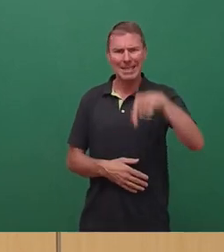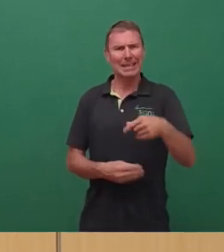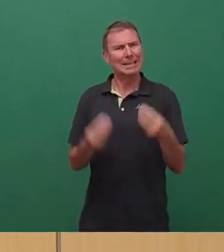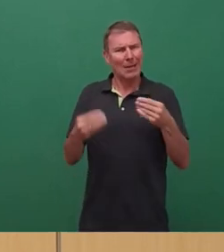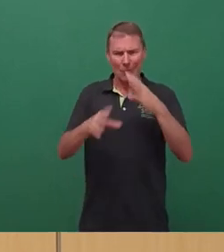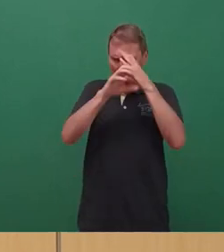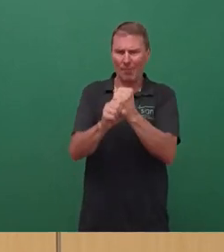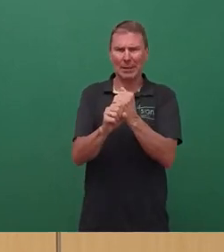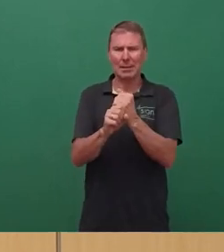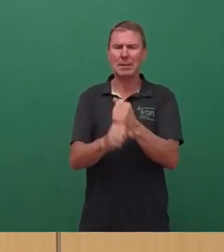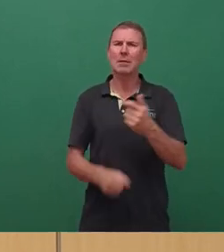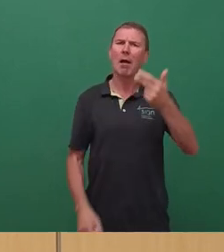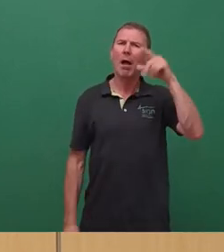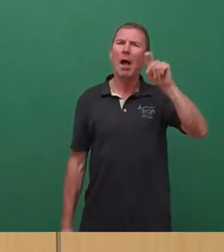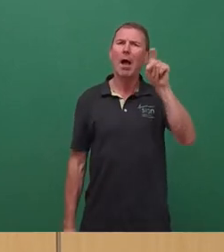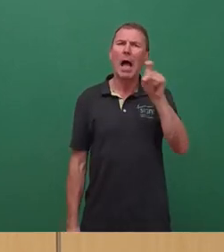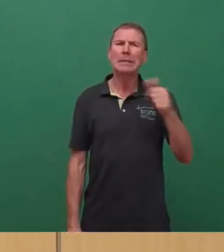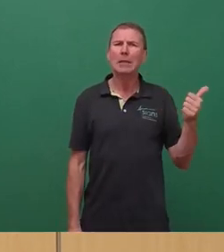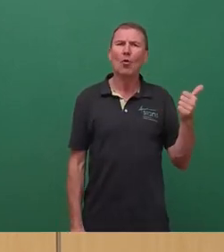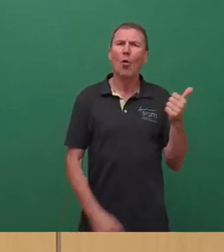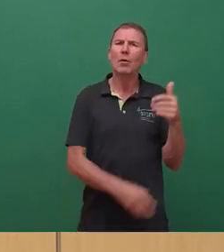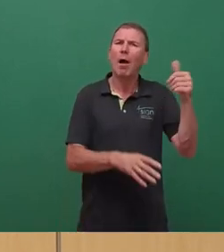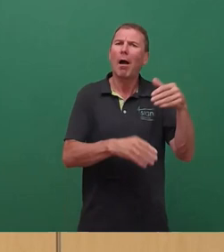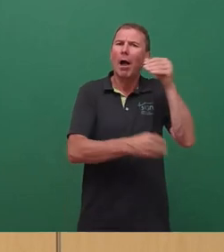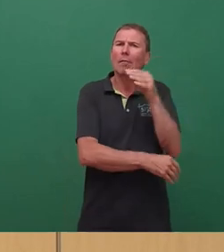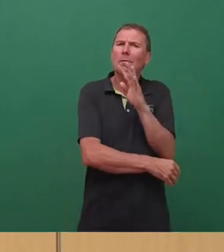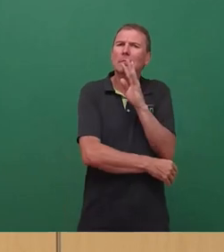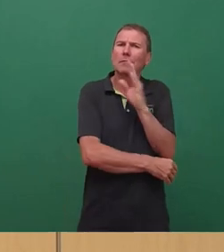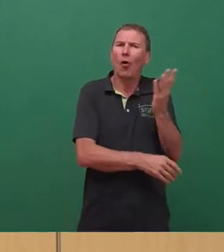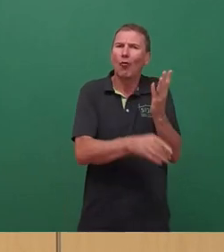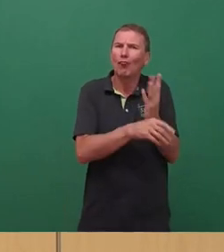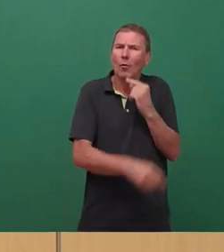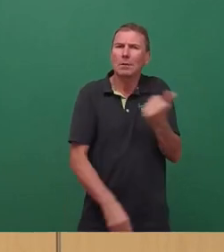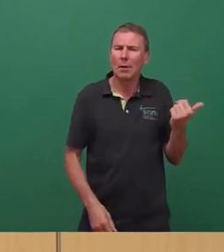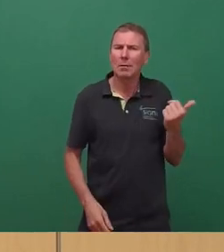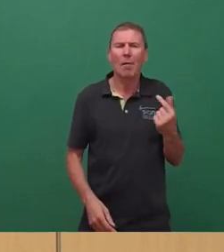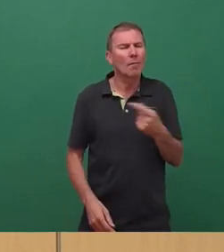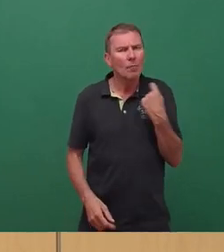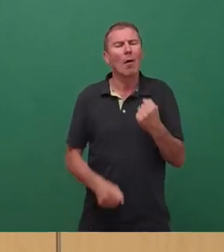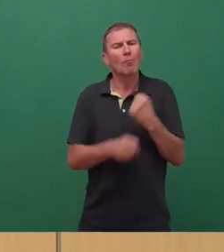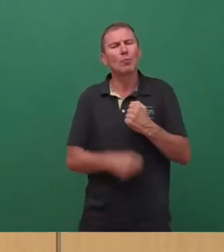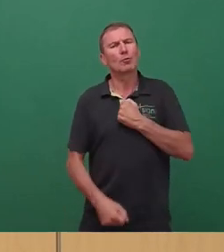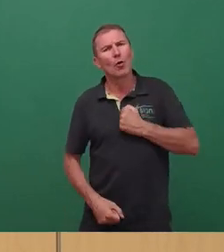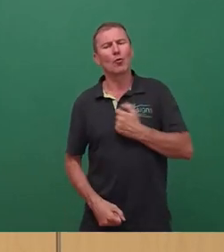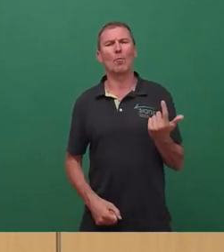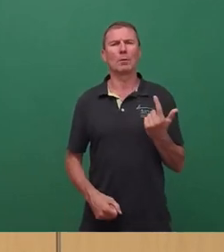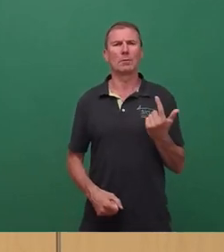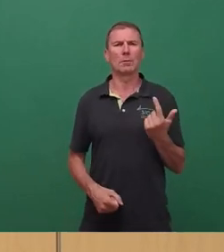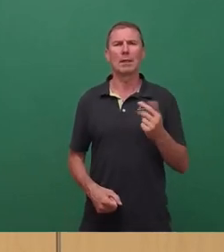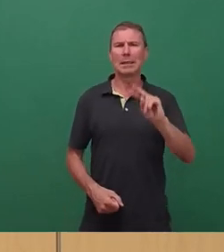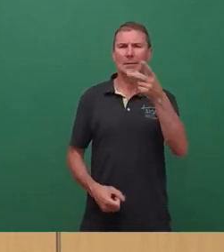Herr Zastrow hatte es in seiner Einbringung schon gesagt, selbstverständlich müssen wir uns darum kümmern, dass der zweite Krachbrunnen wieder